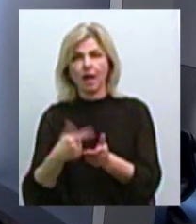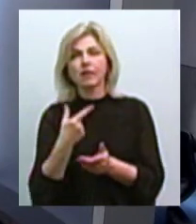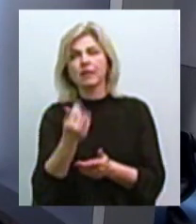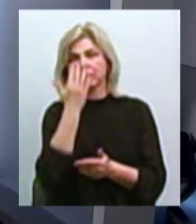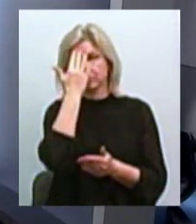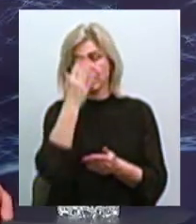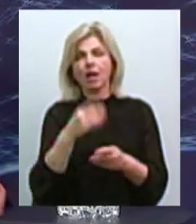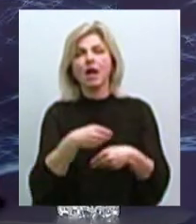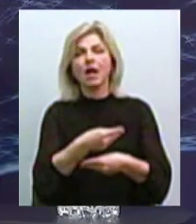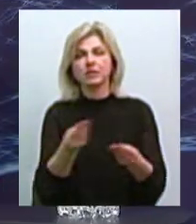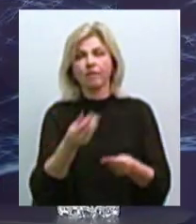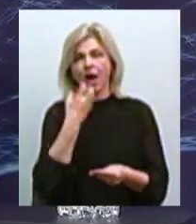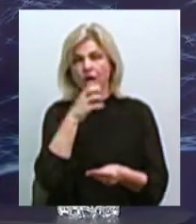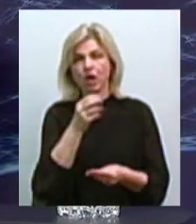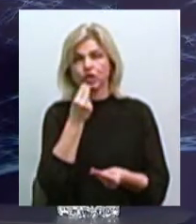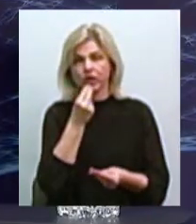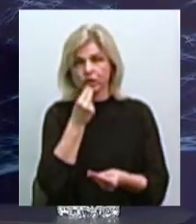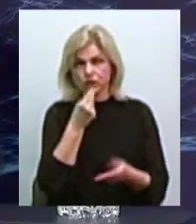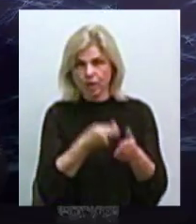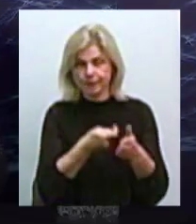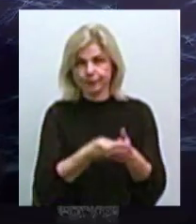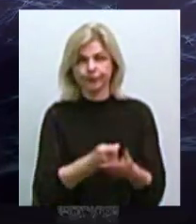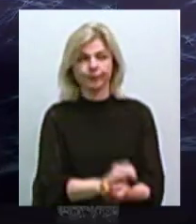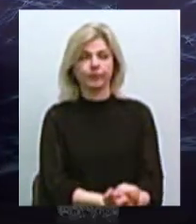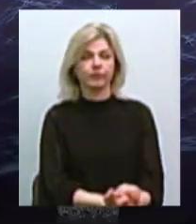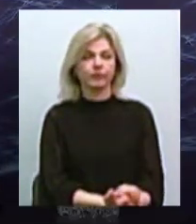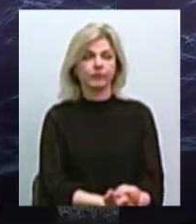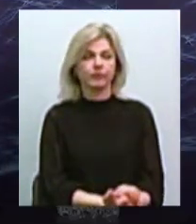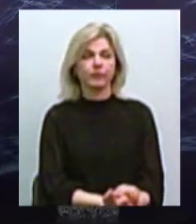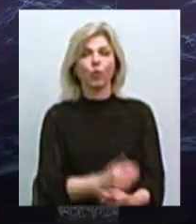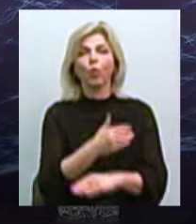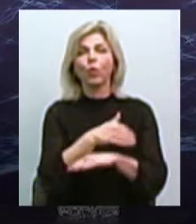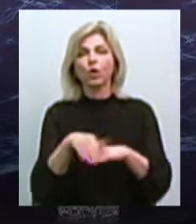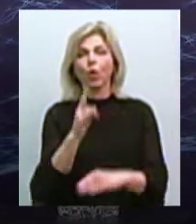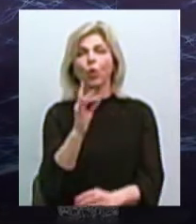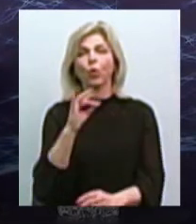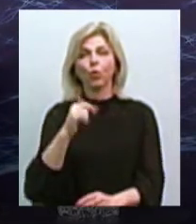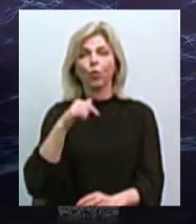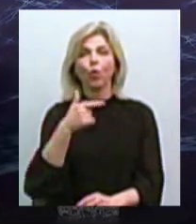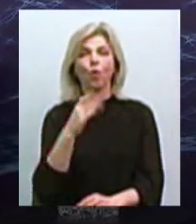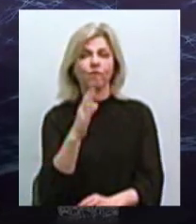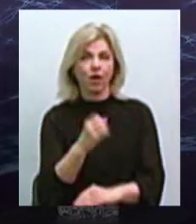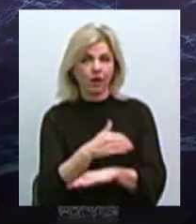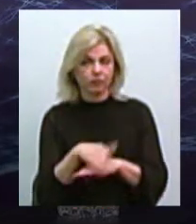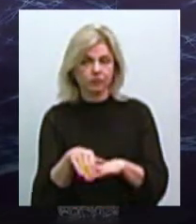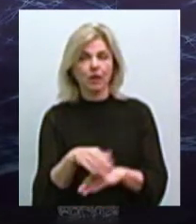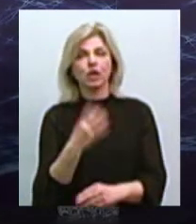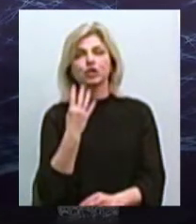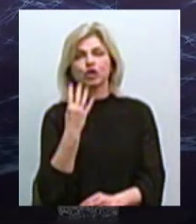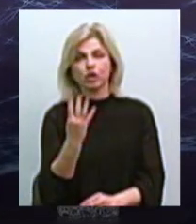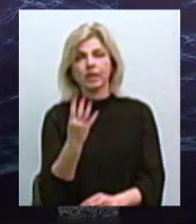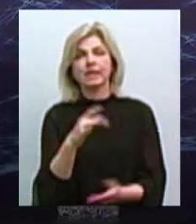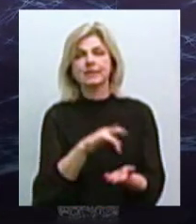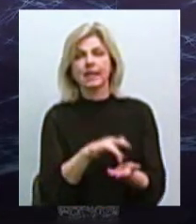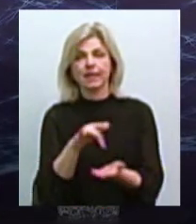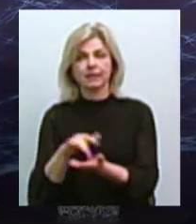видачу гарячої їжі. А це наша кругова в Центрі інтеграції. Це в наших чотирьох територіальних